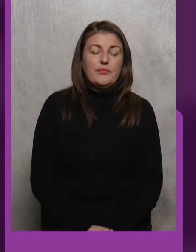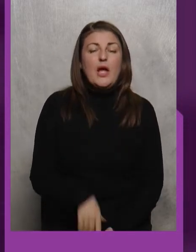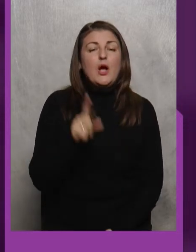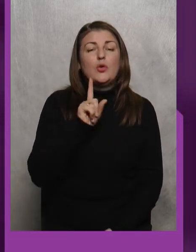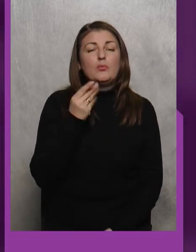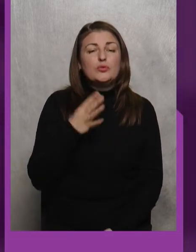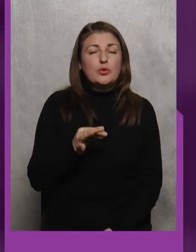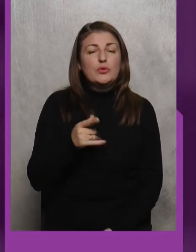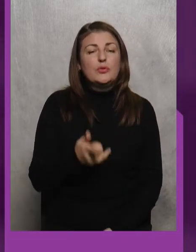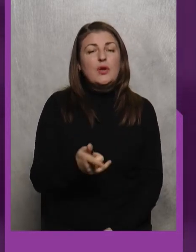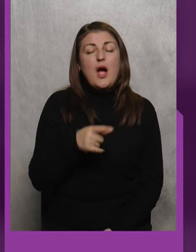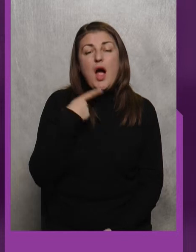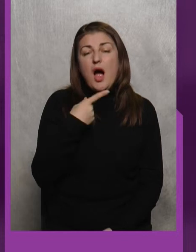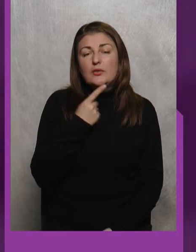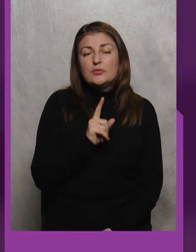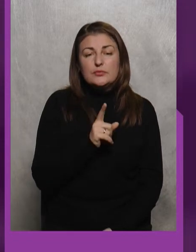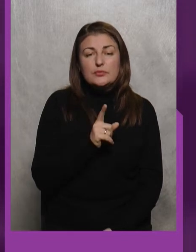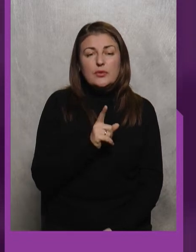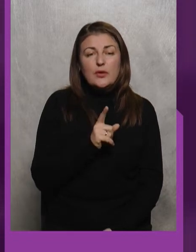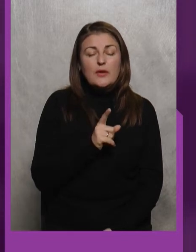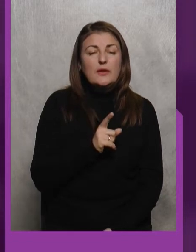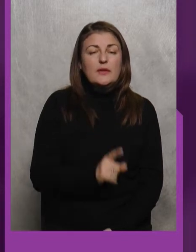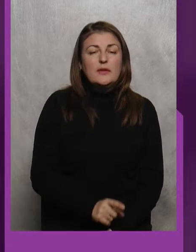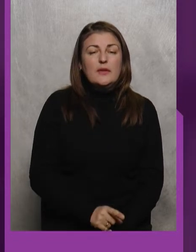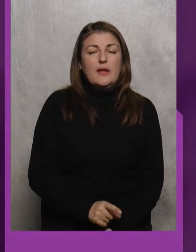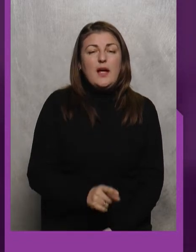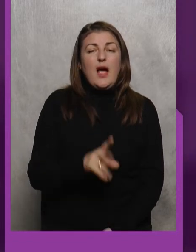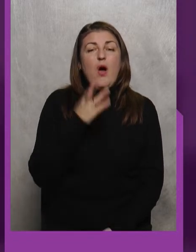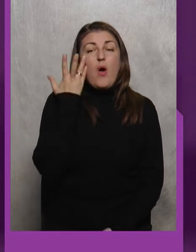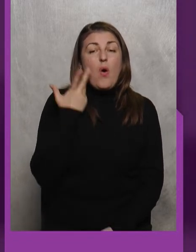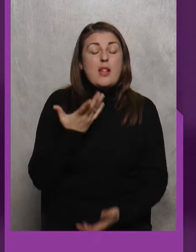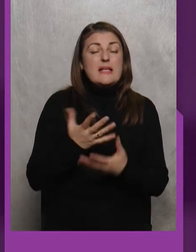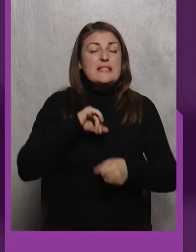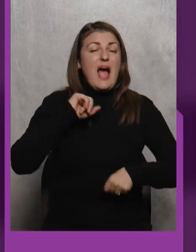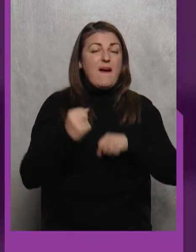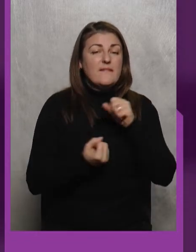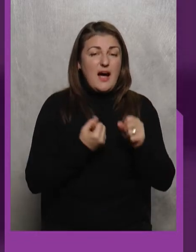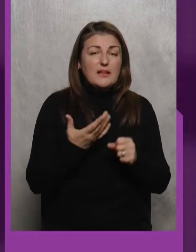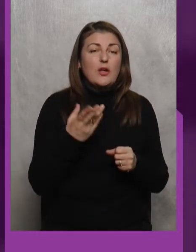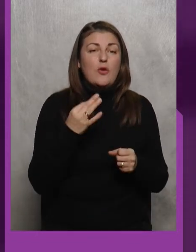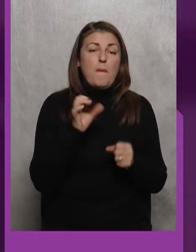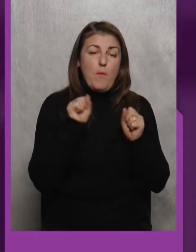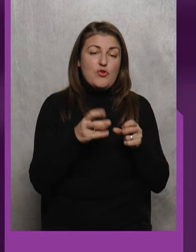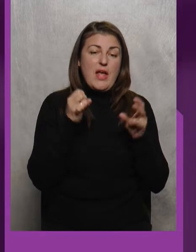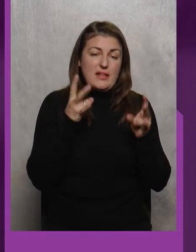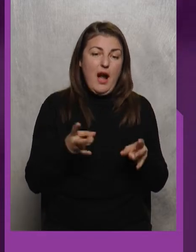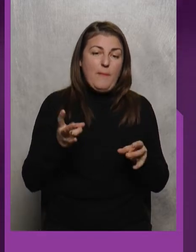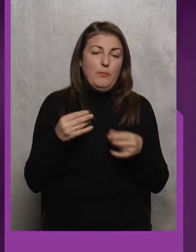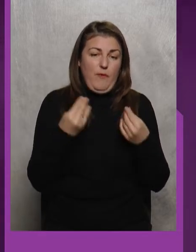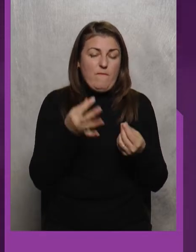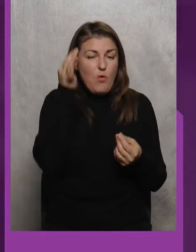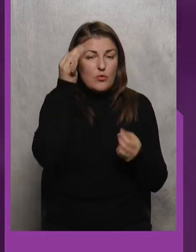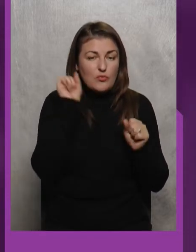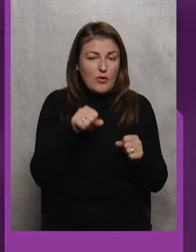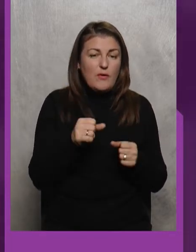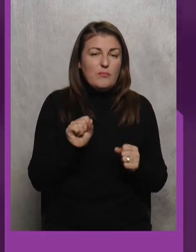що Кажучи що Як коли беруть захват То можуть травму провести І волоси Воно вже